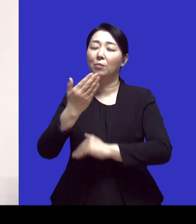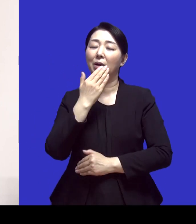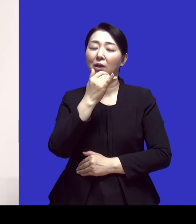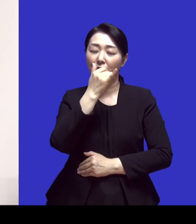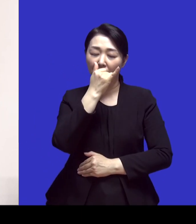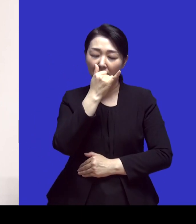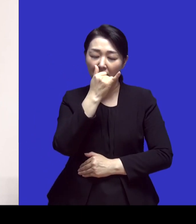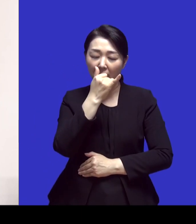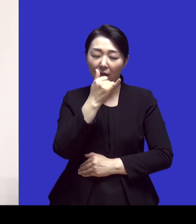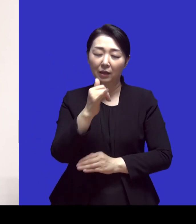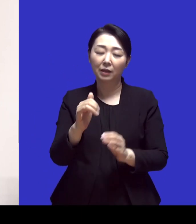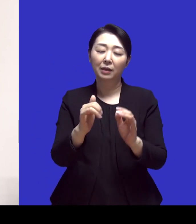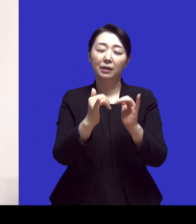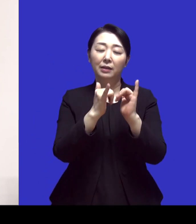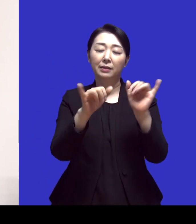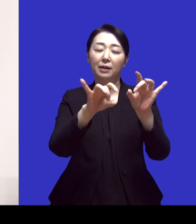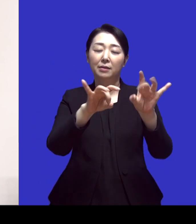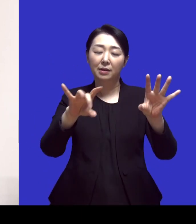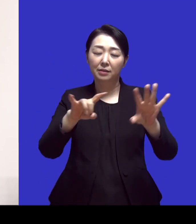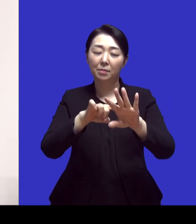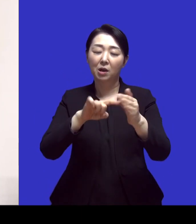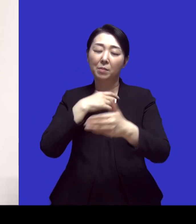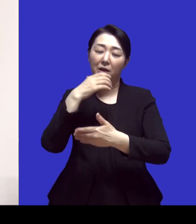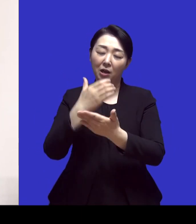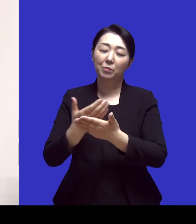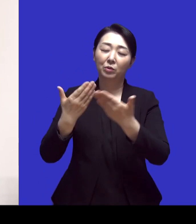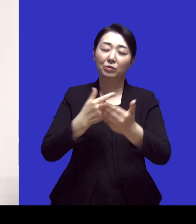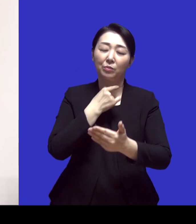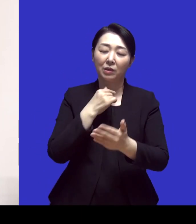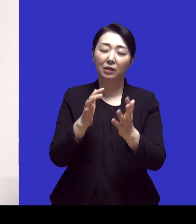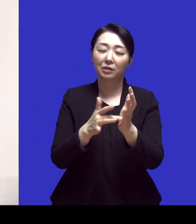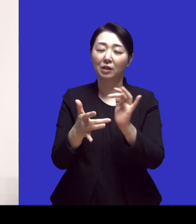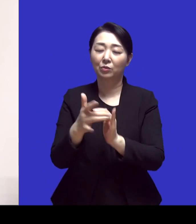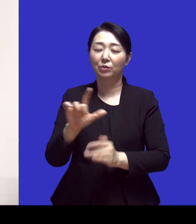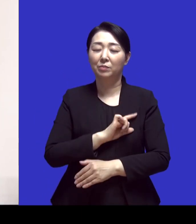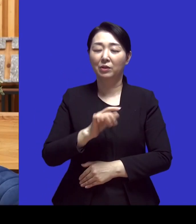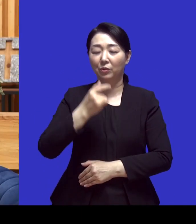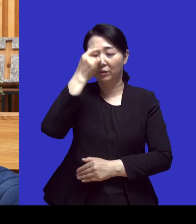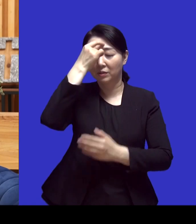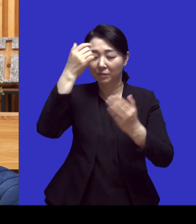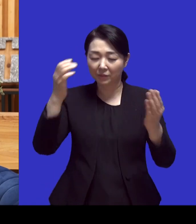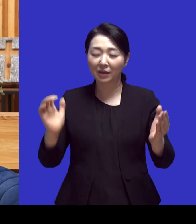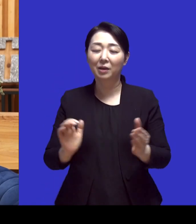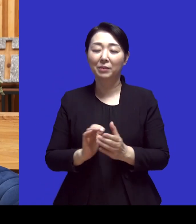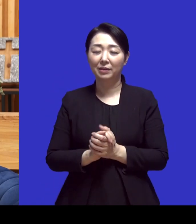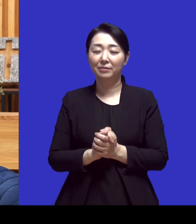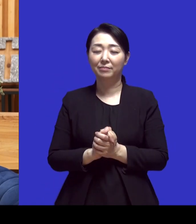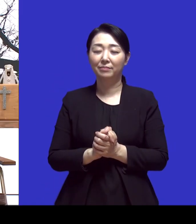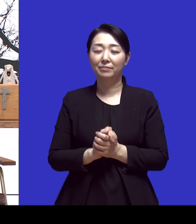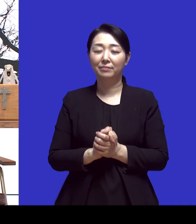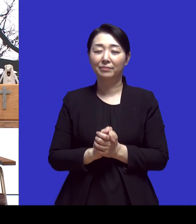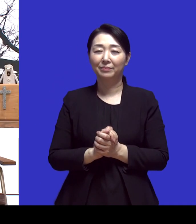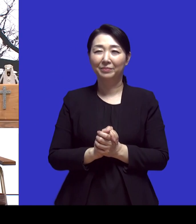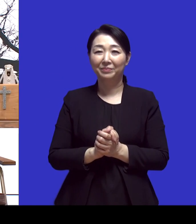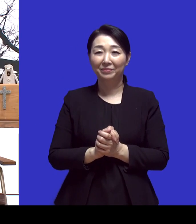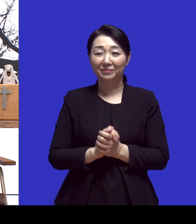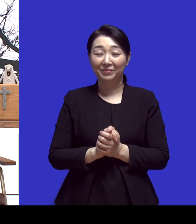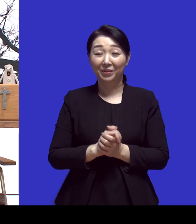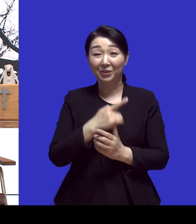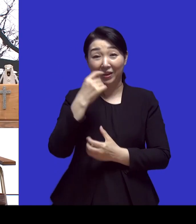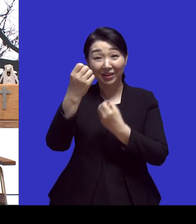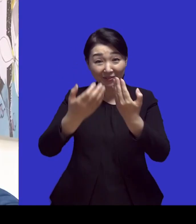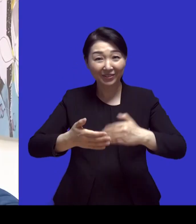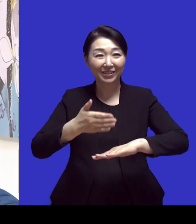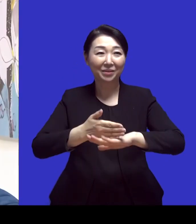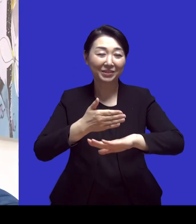각자의 마음에 감동 주시길 기도합니다 예수님 이름으로 기도했습니다 아멘 이렇게 간증 나눠주셔서